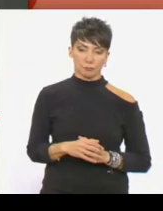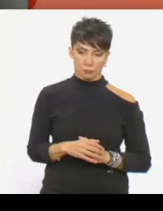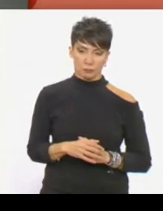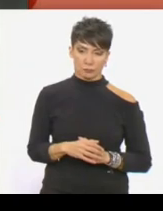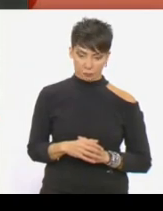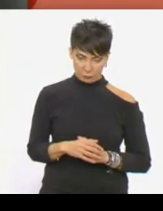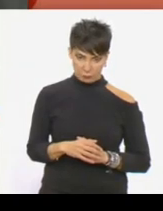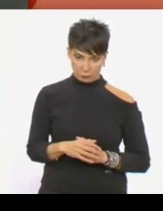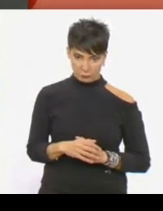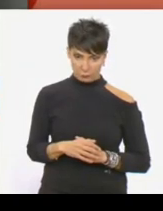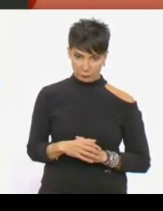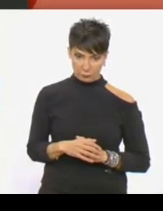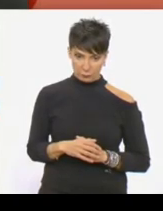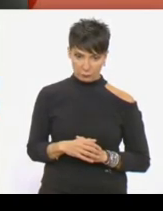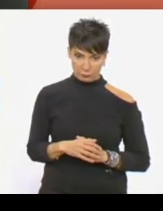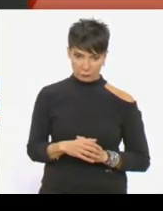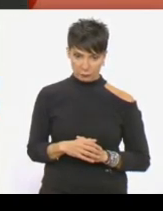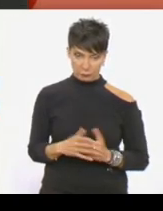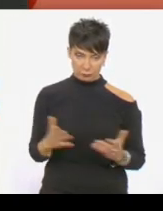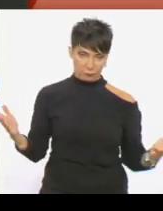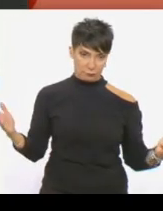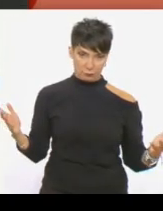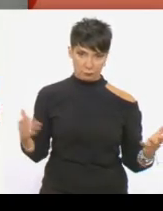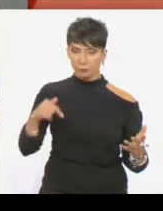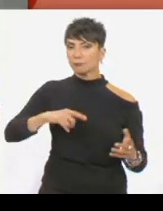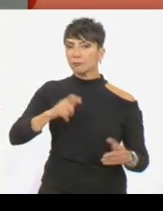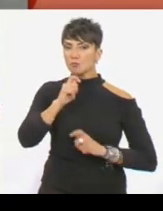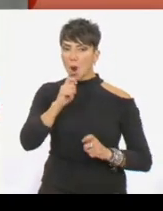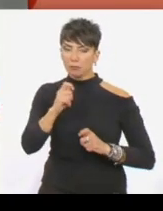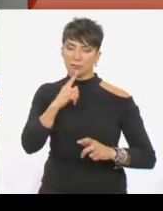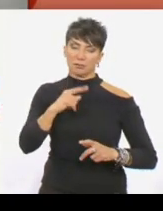Μήνυμα διαφύλαξης δημοκρατίας και της εθνικής ενότητας από την πολιτική και πολιτική ηγεσία.